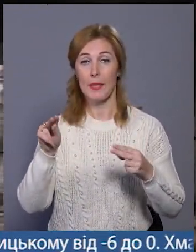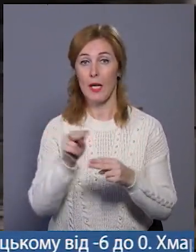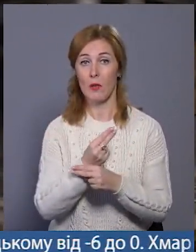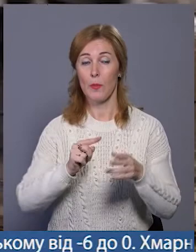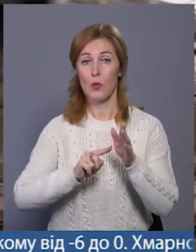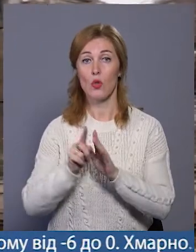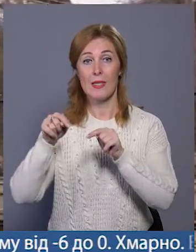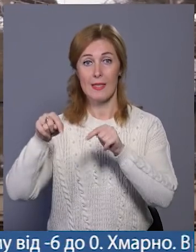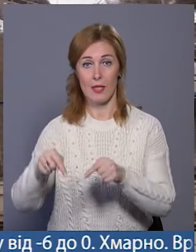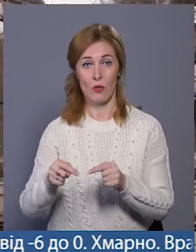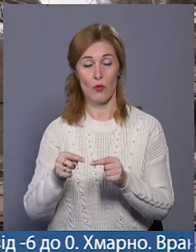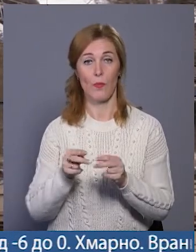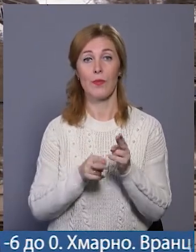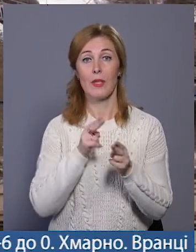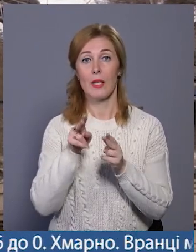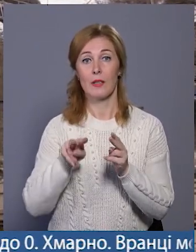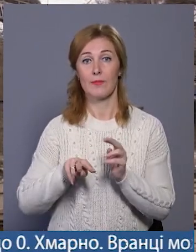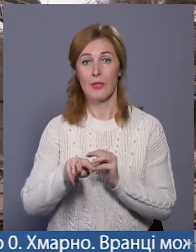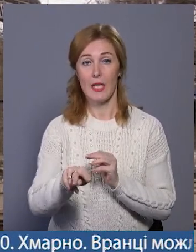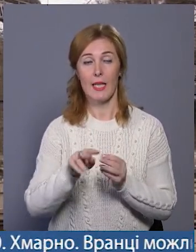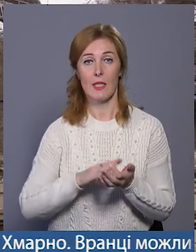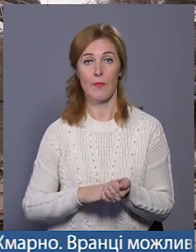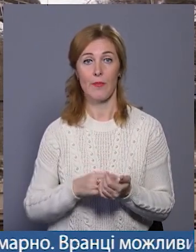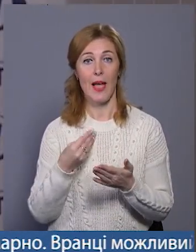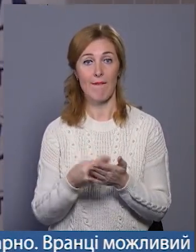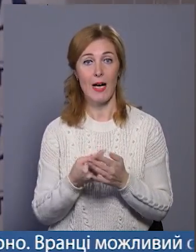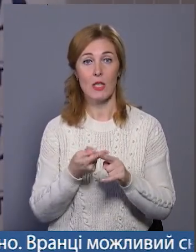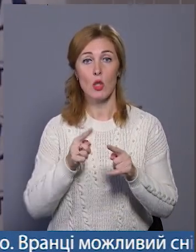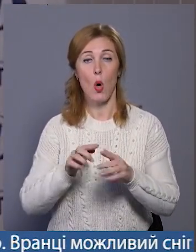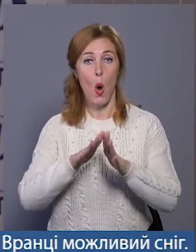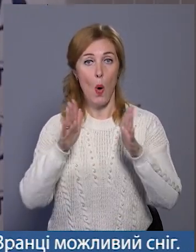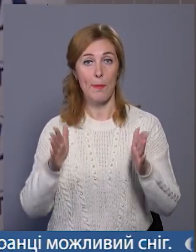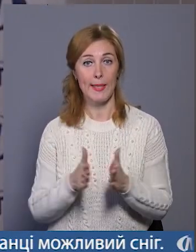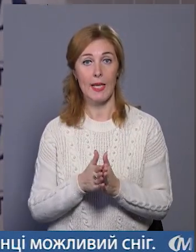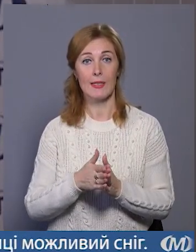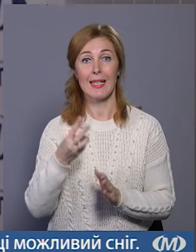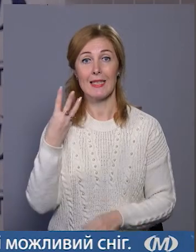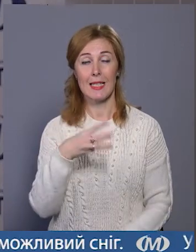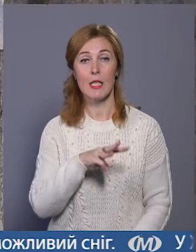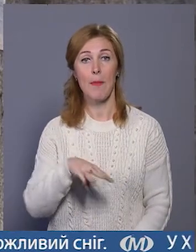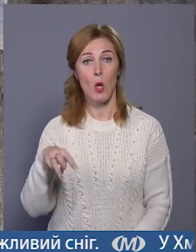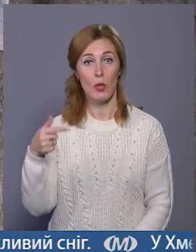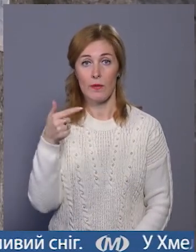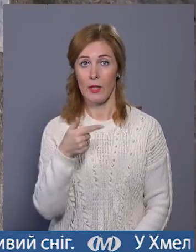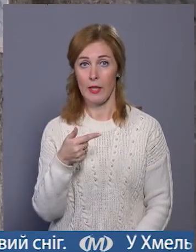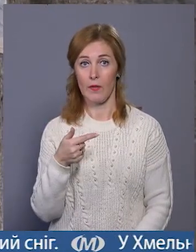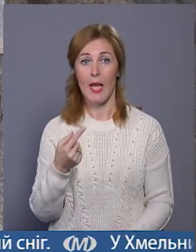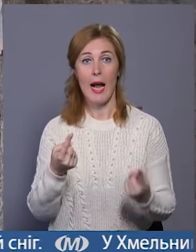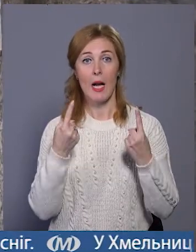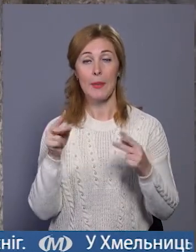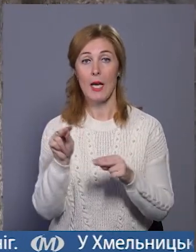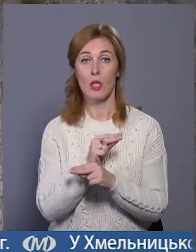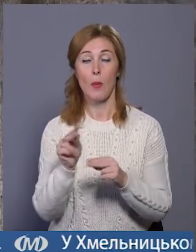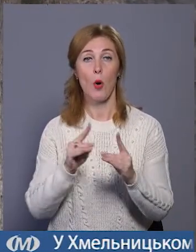нижньої частини шляхопроводу, де лежить залізниця. Вартість об'єкта дуже дорога – 30 млн грн. Капітальний ремонт